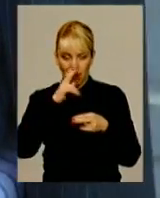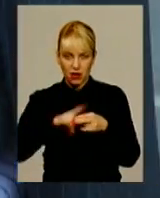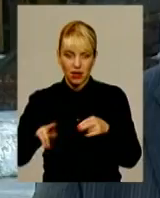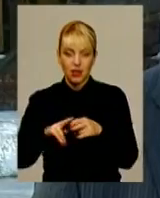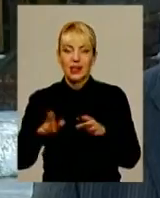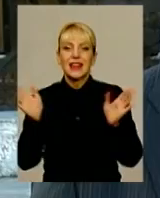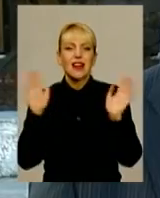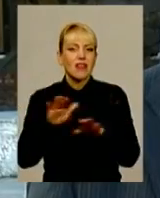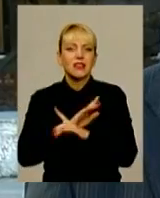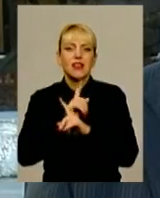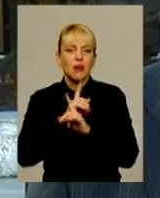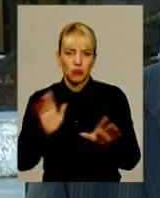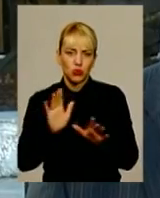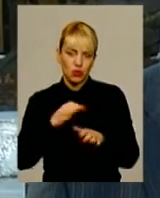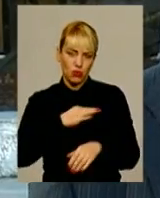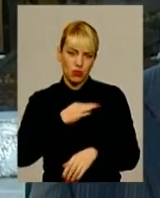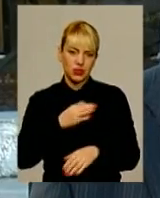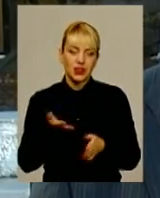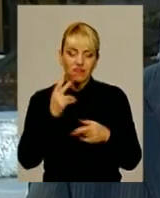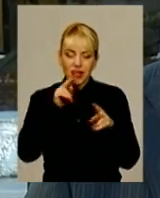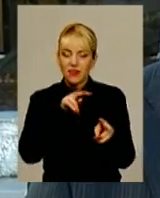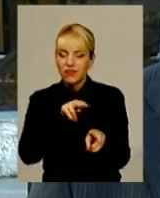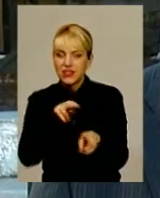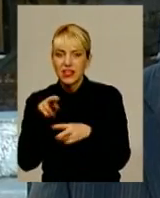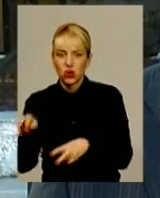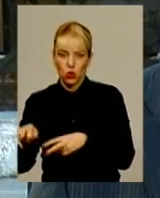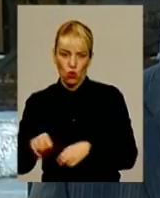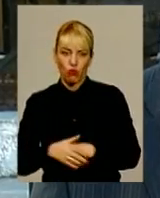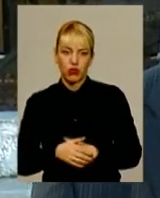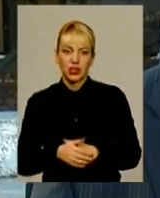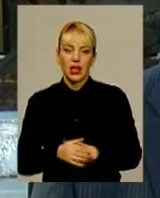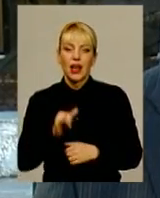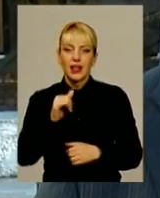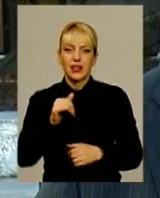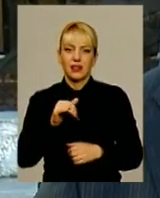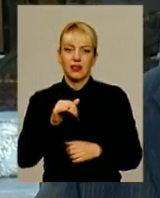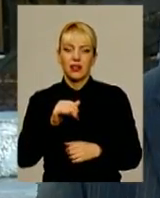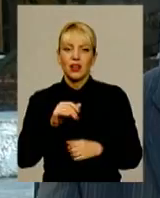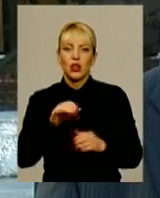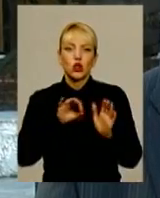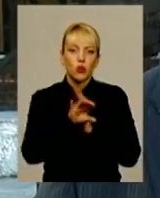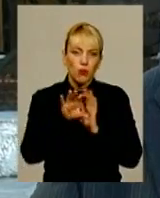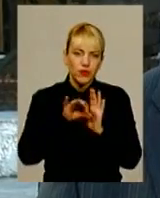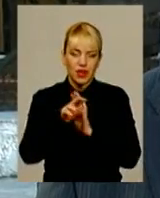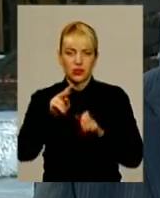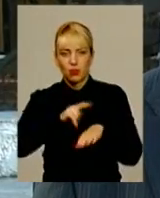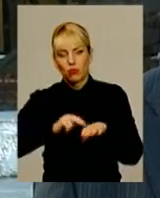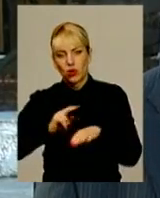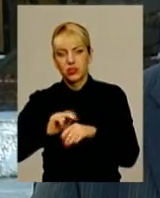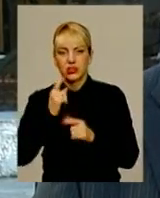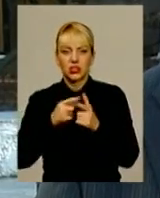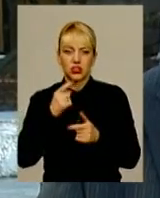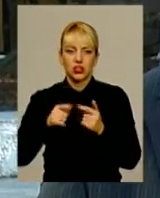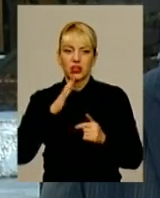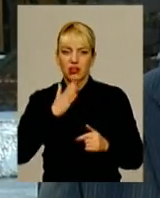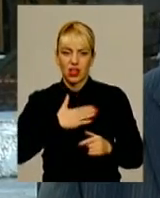байдужими, давайте будемо відслідковувати і доповідати чи поліцію, чи на наше підприємство,